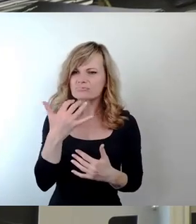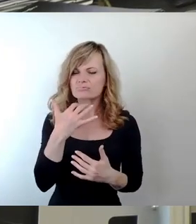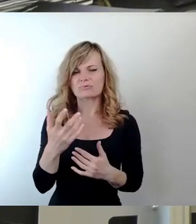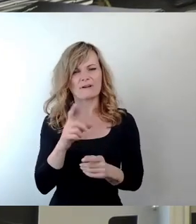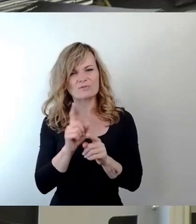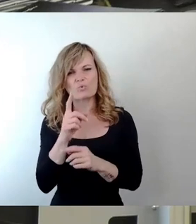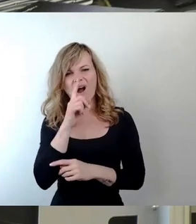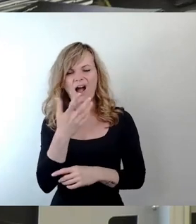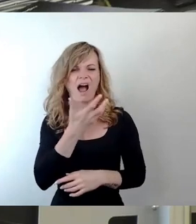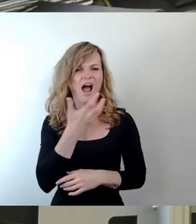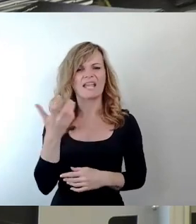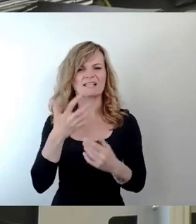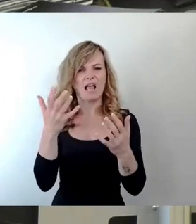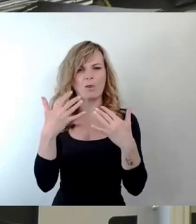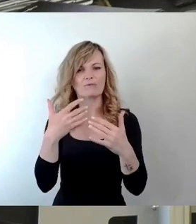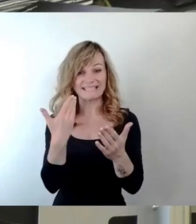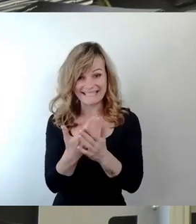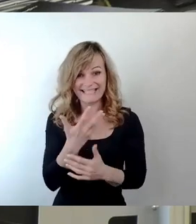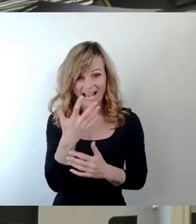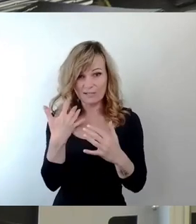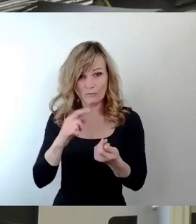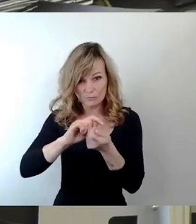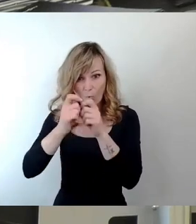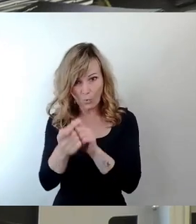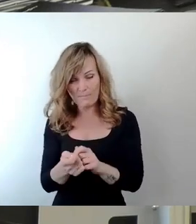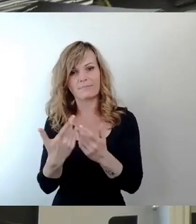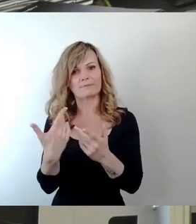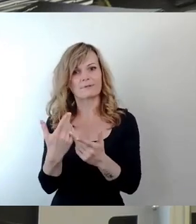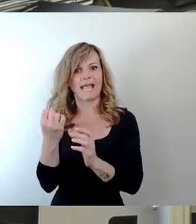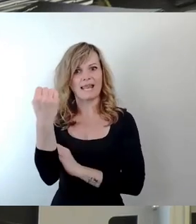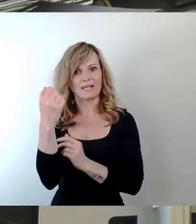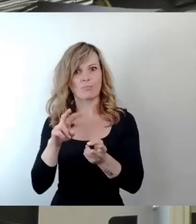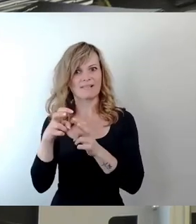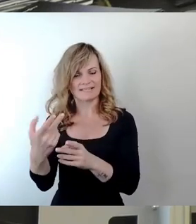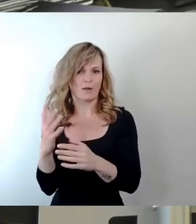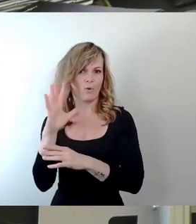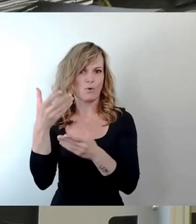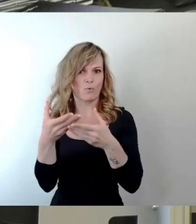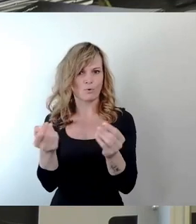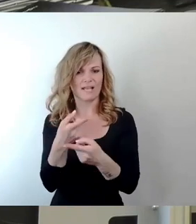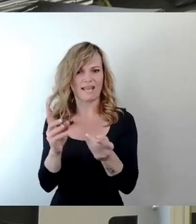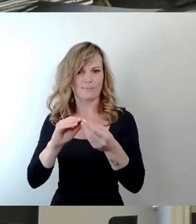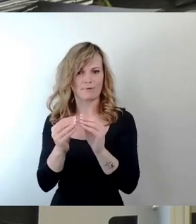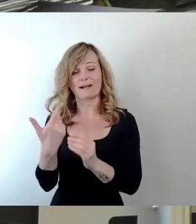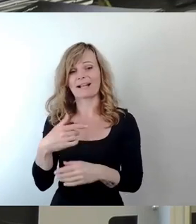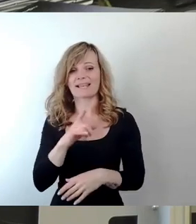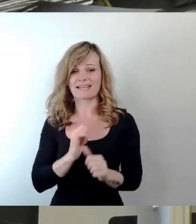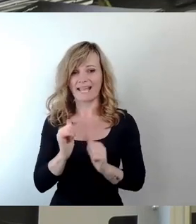alle Mobilitätsprobleme gelöst. Aber leider brauchen wir dazu Treibstoffe. Die setzen CO2 frei. Die müssen teuer eingekauft werden und werden knapper.